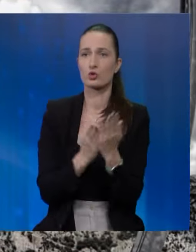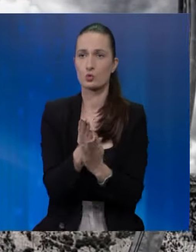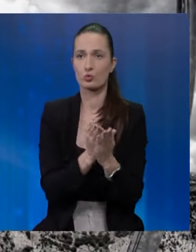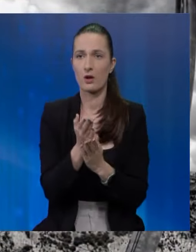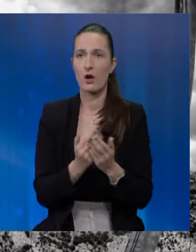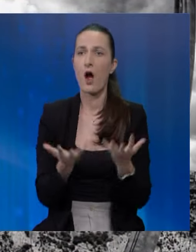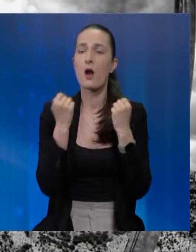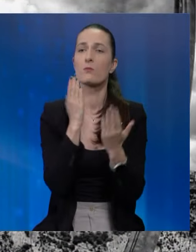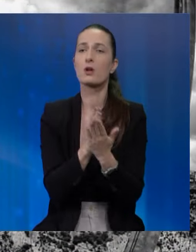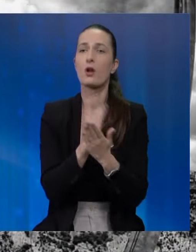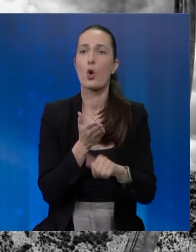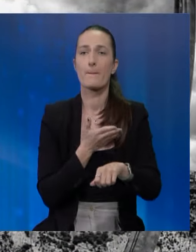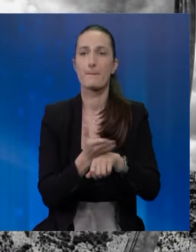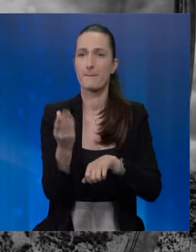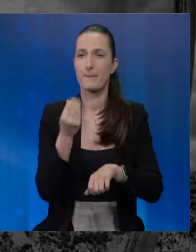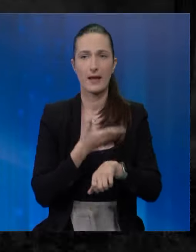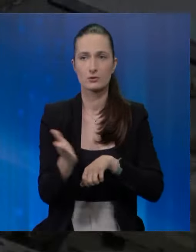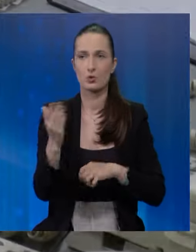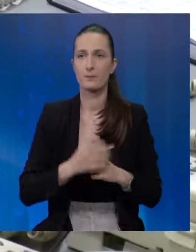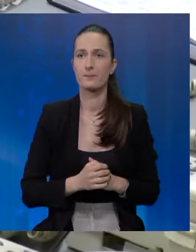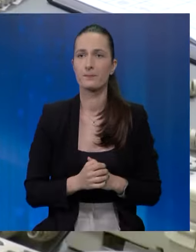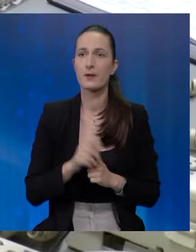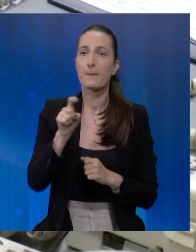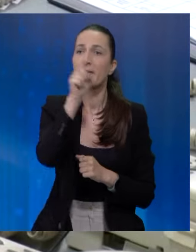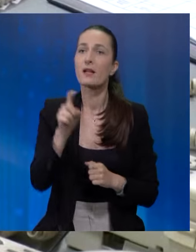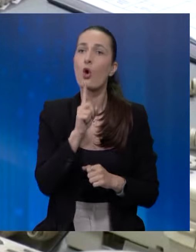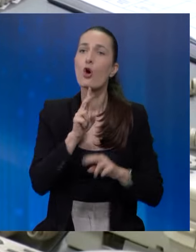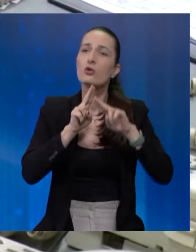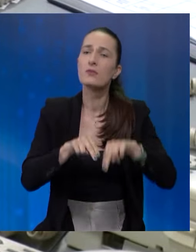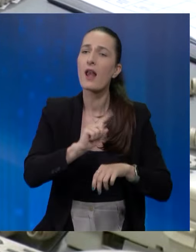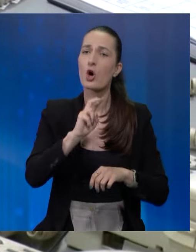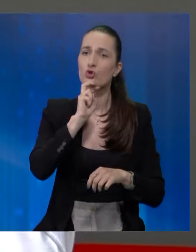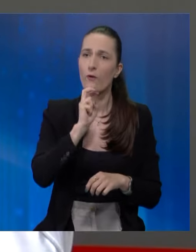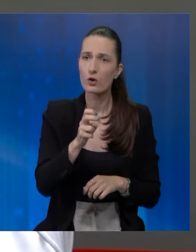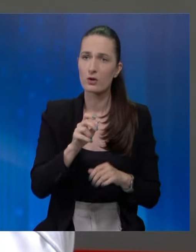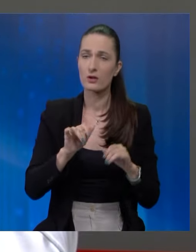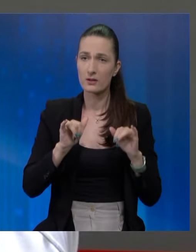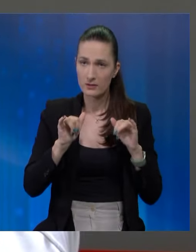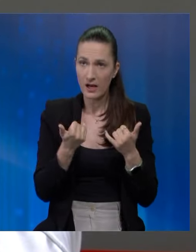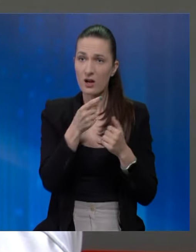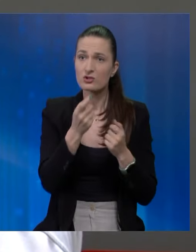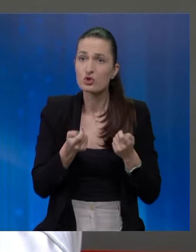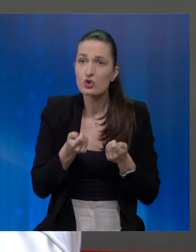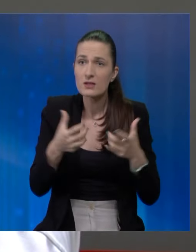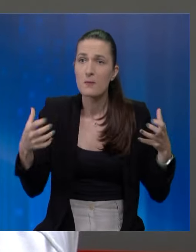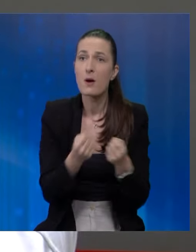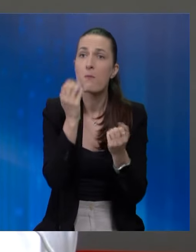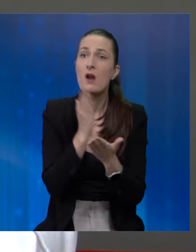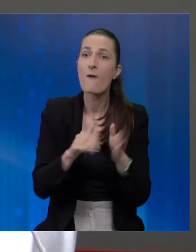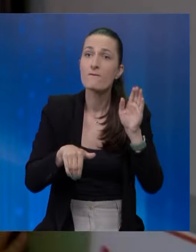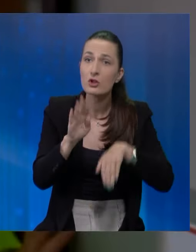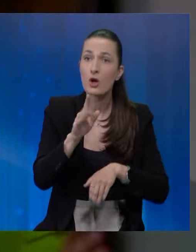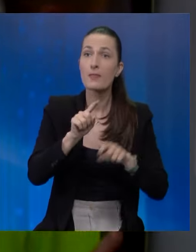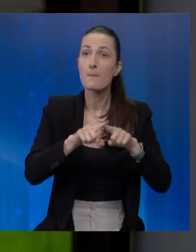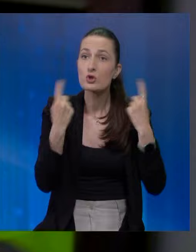službe. Ali bilo je prekasno. Pitanje koje će ostati neodgovoreno je da li bi šansa za spas bila